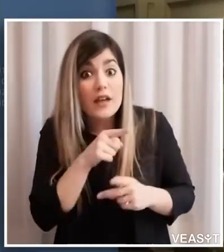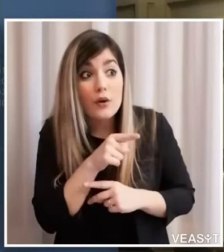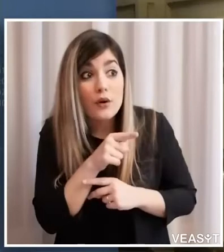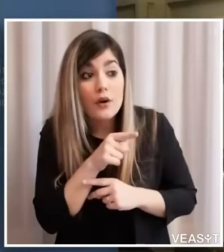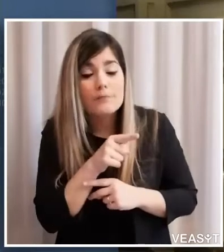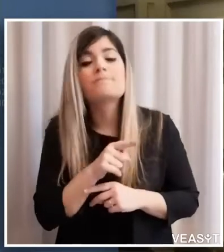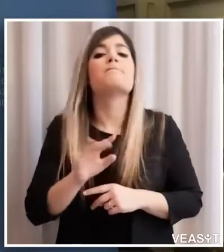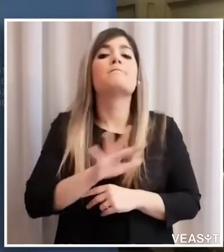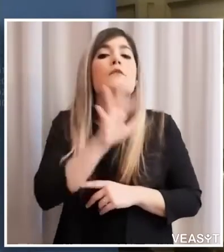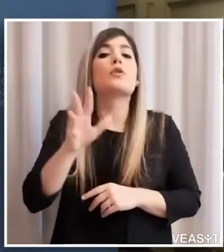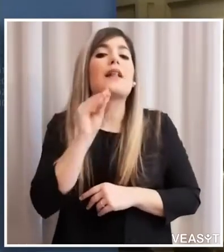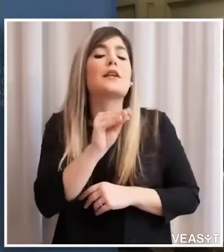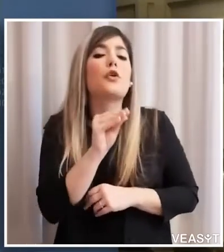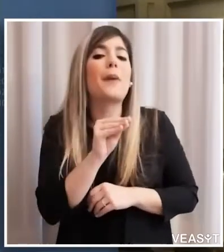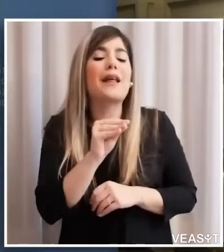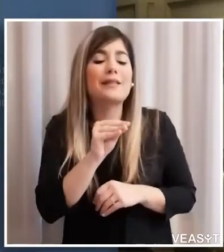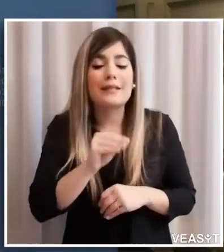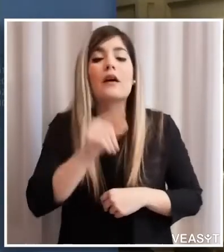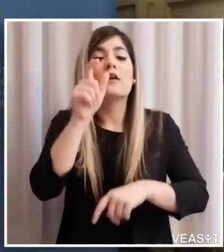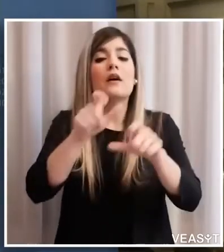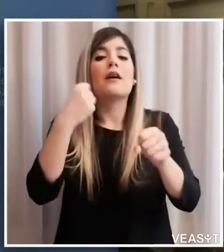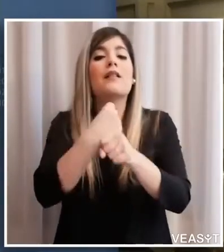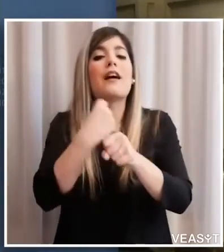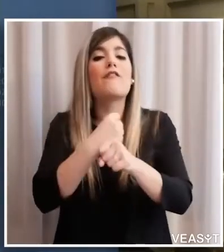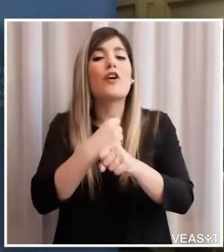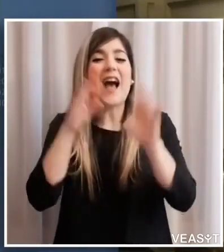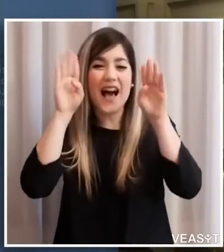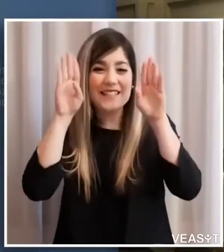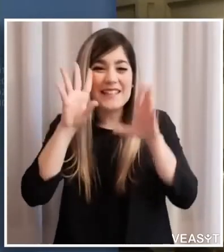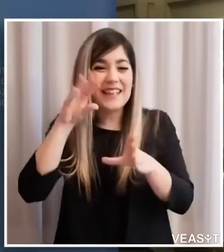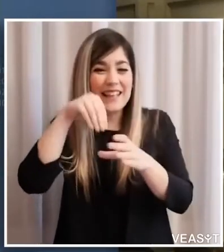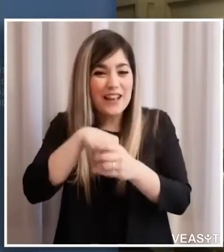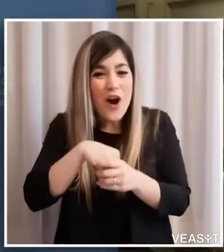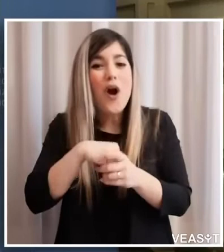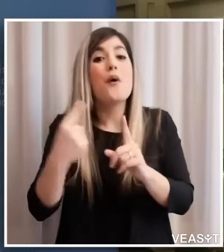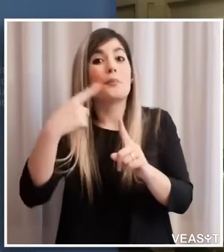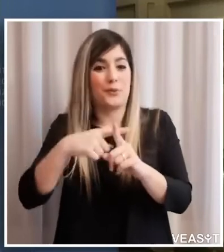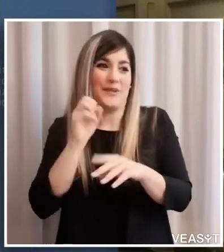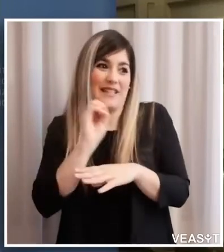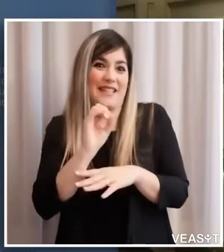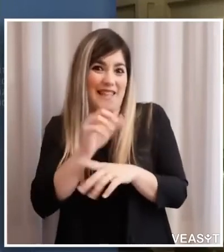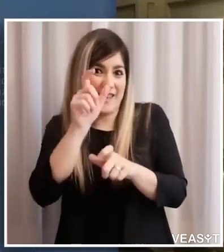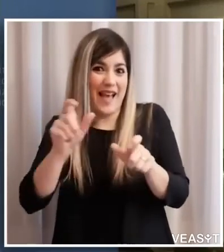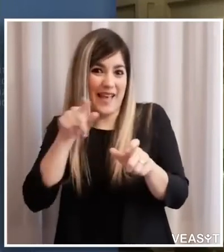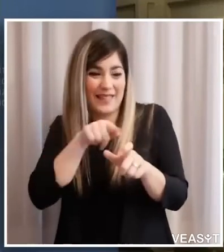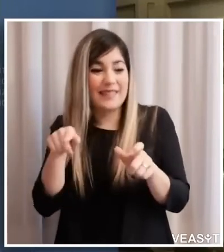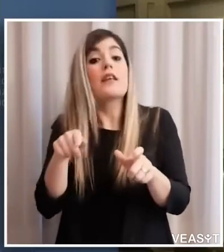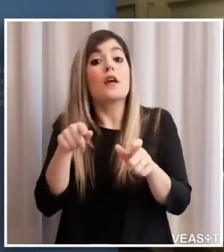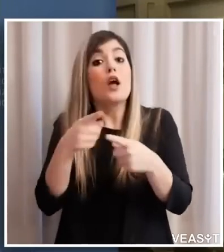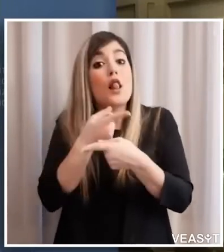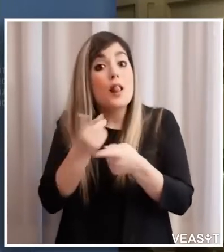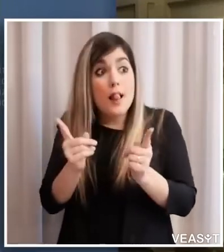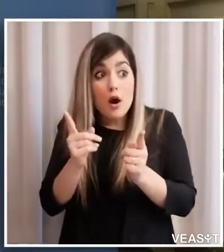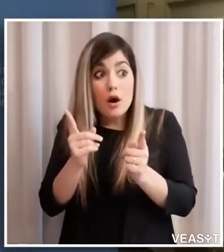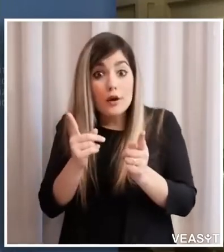asili e gli insegnanti è prevedibile che debbano lavorare durante i